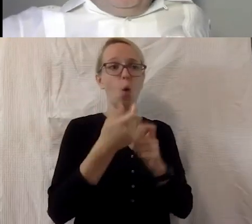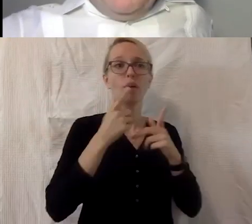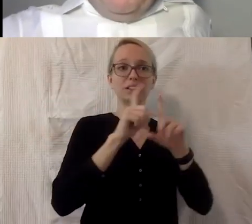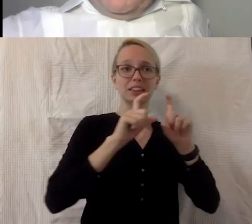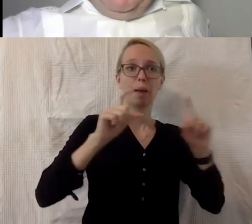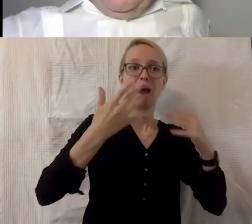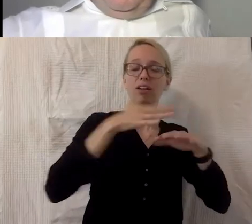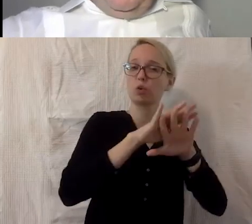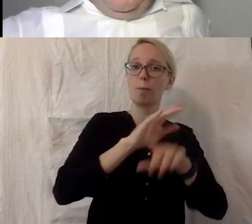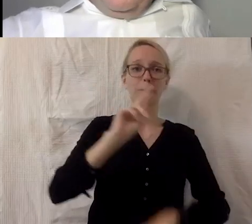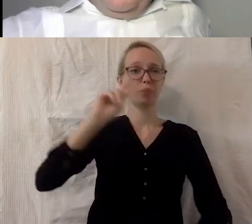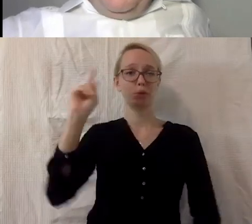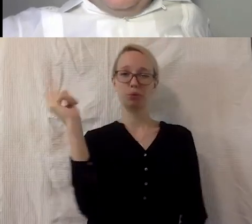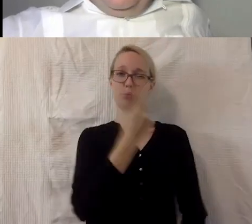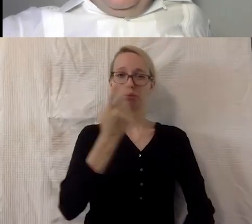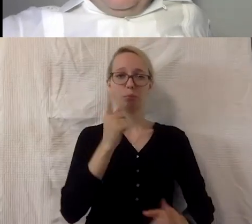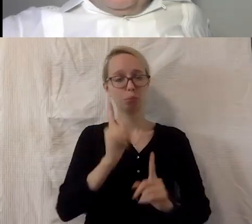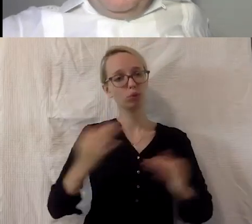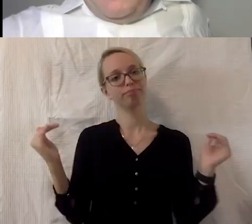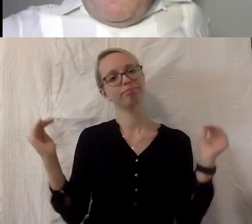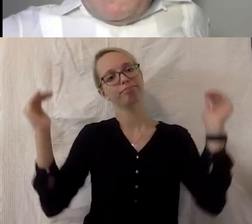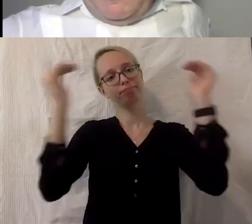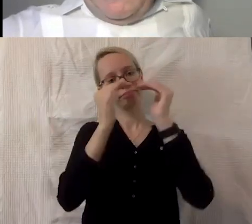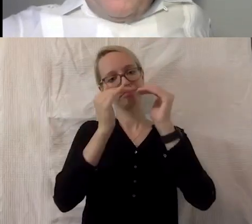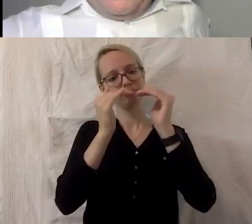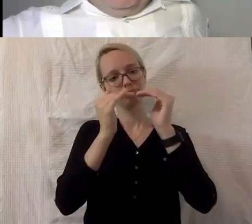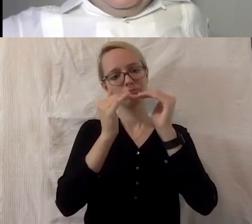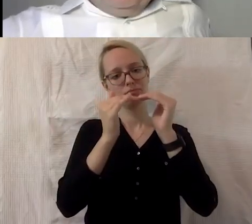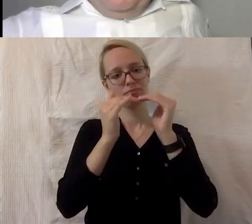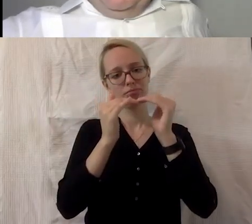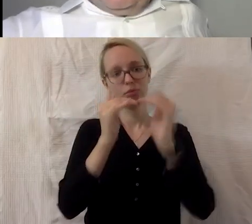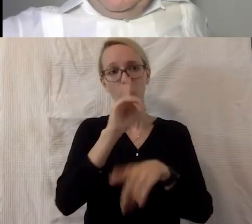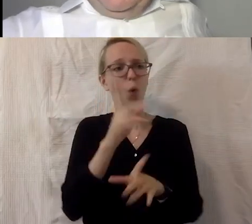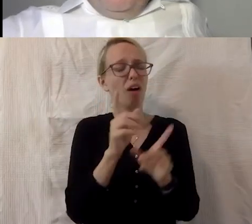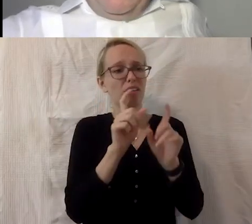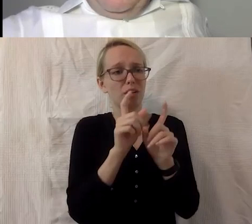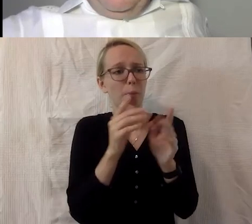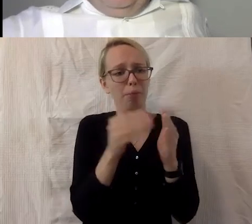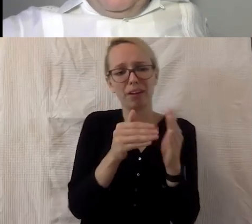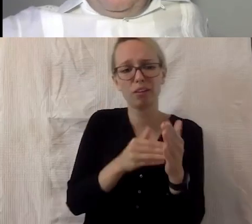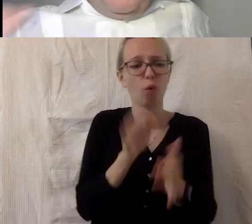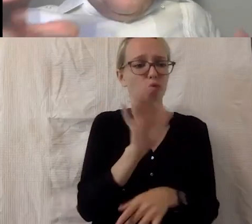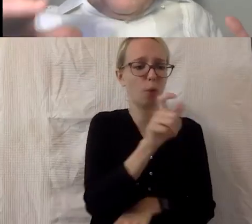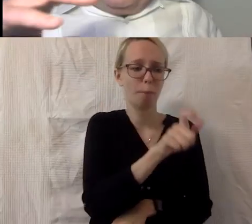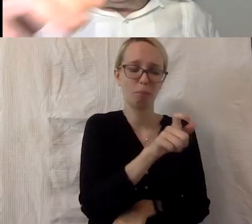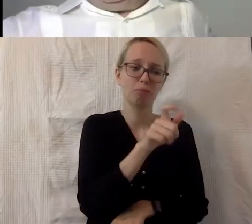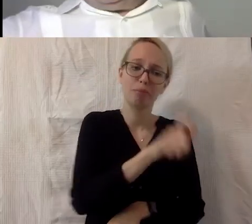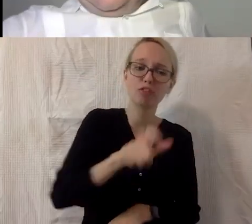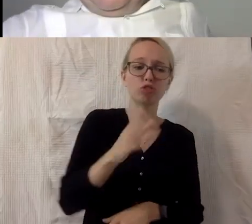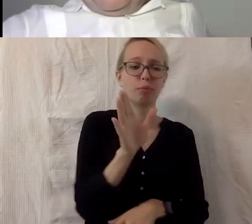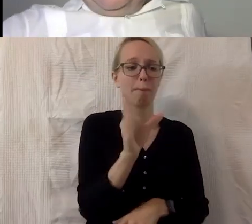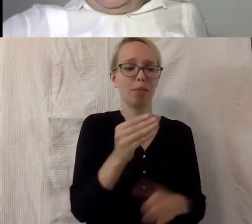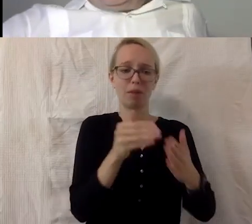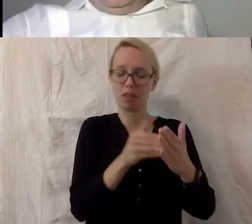-Up, um eben das Thema Inklusion letztendlich dann, und zwar nicht nur für Menschen behindert, sondern eben allgemeinen Menschen, in irgendeiner Art und Weise und irgendeiner